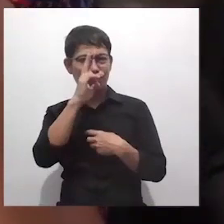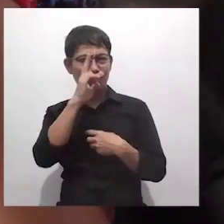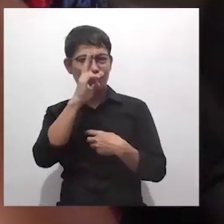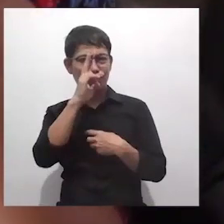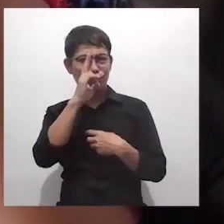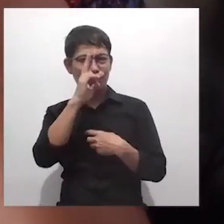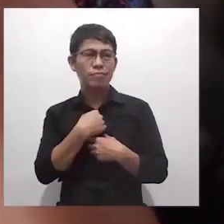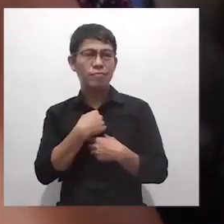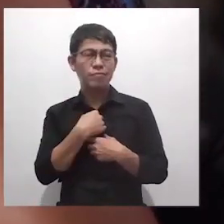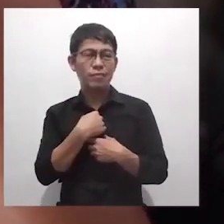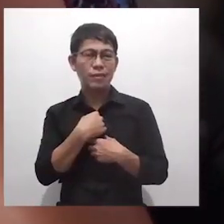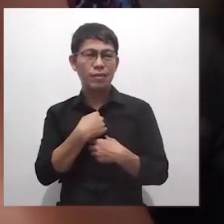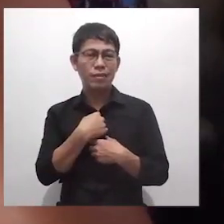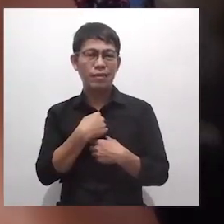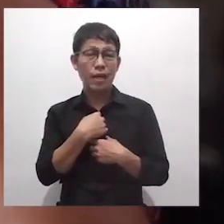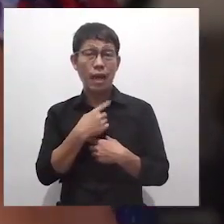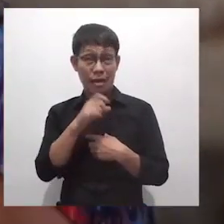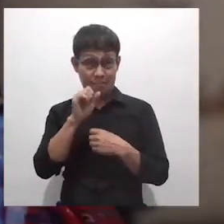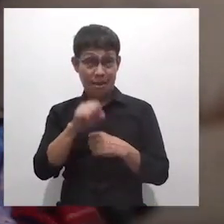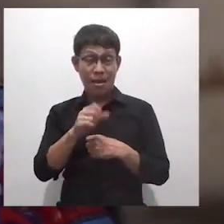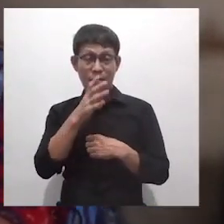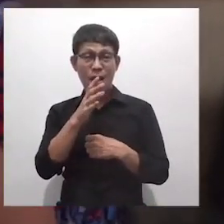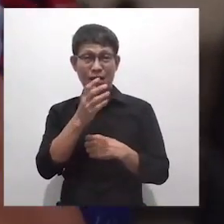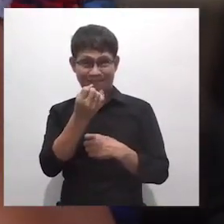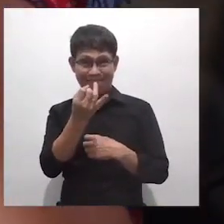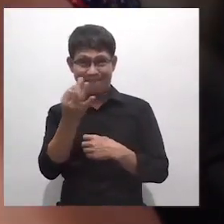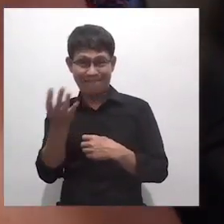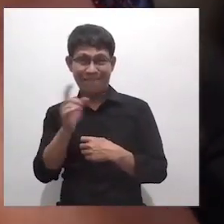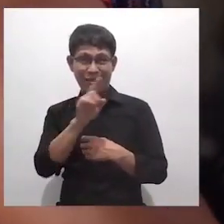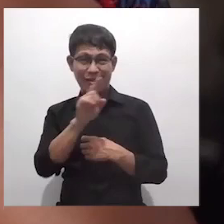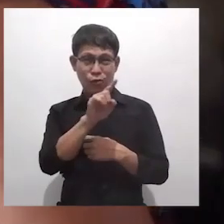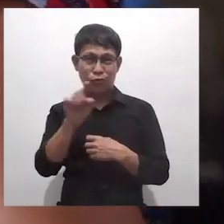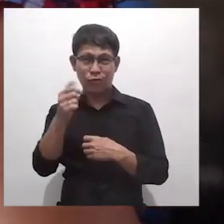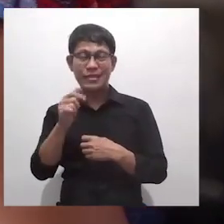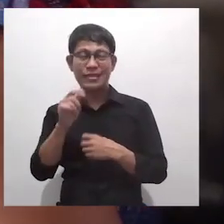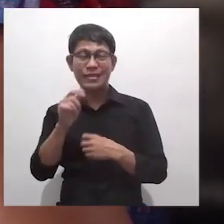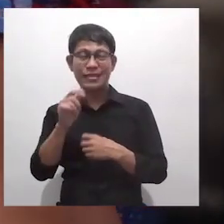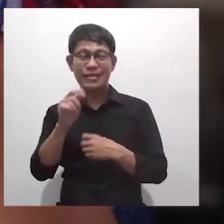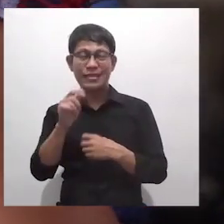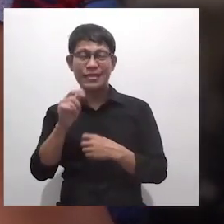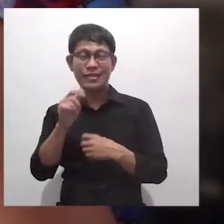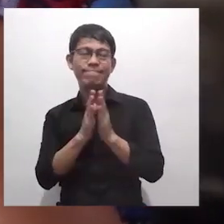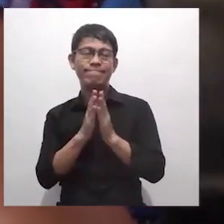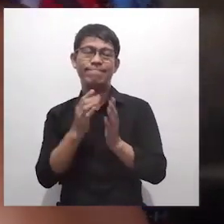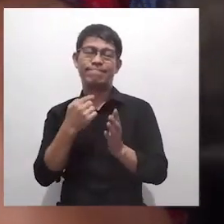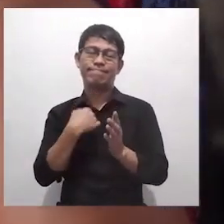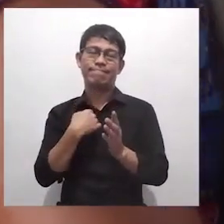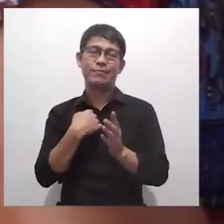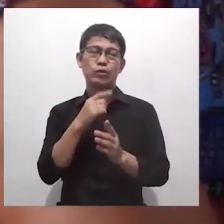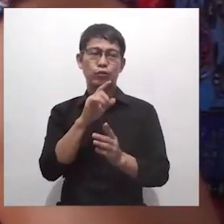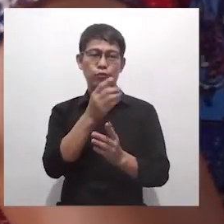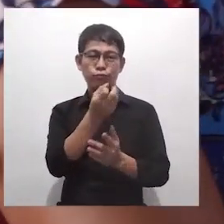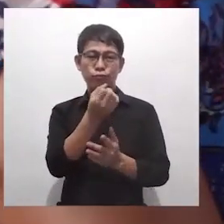Minsan po sasabihin niya, na mabilang ako, magbibilang siya hanggang 1 to 10. Tapos naspalakpakan niya yung sarili niya. Ayun po,